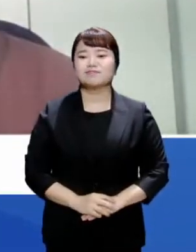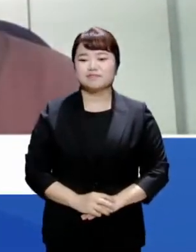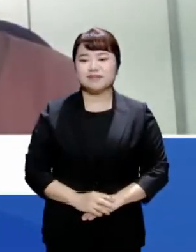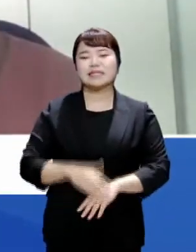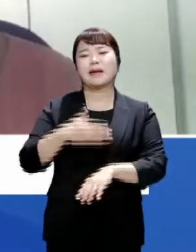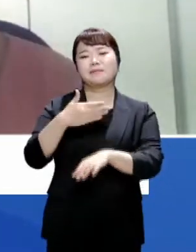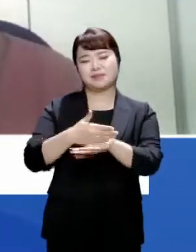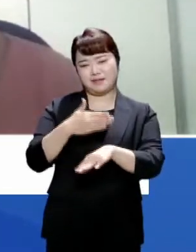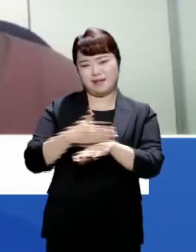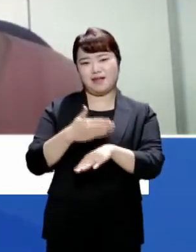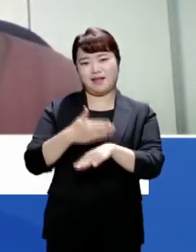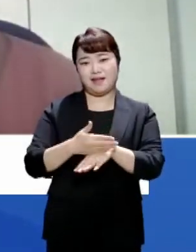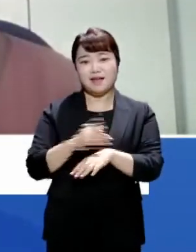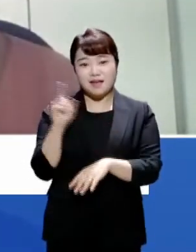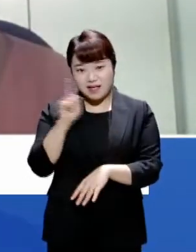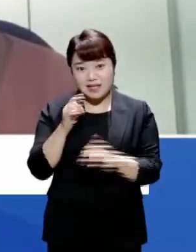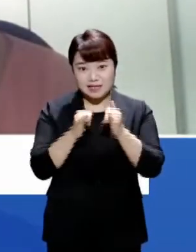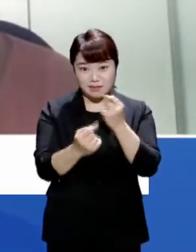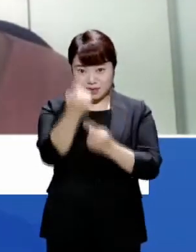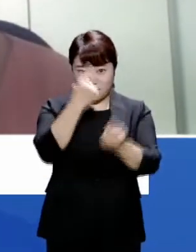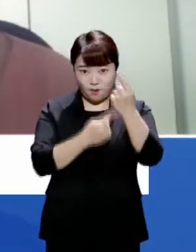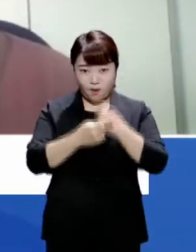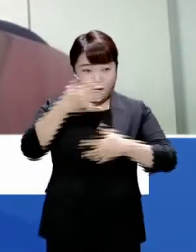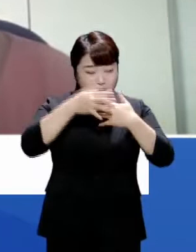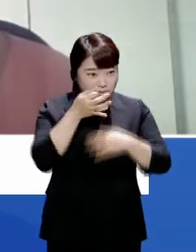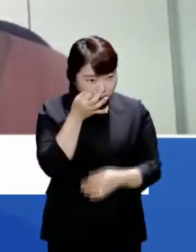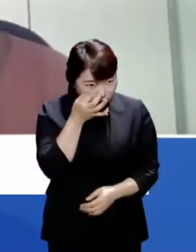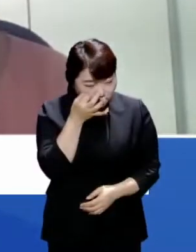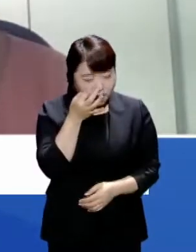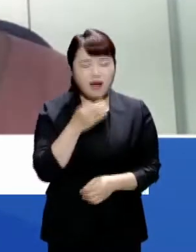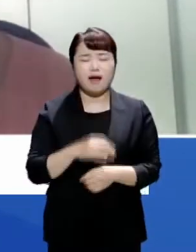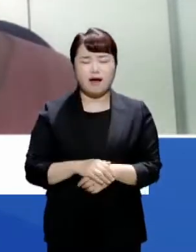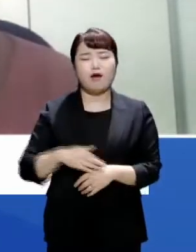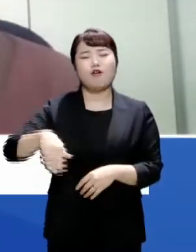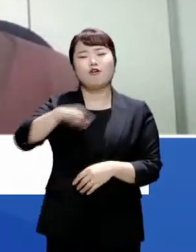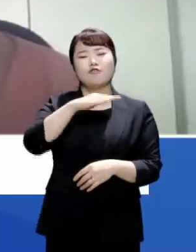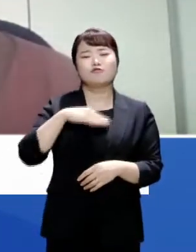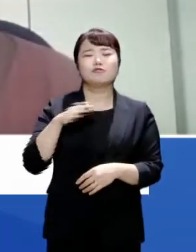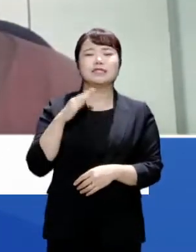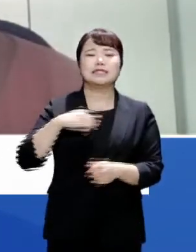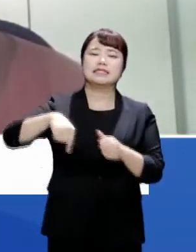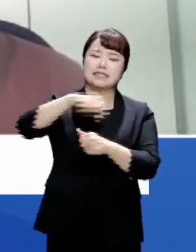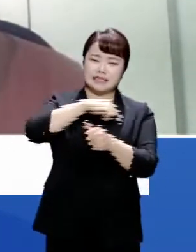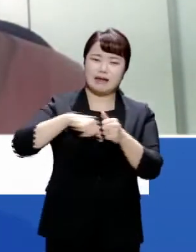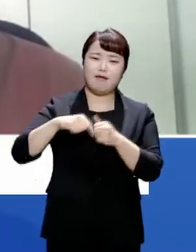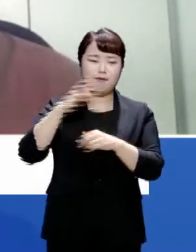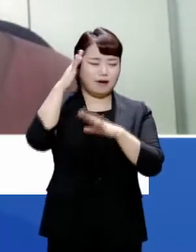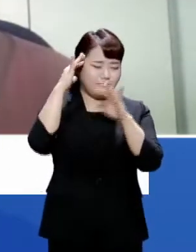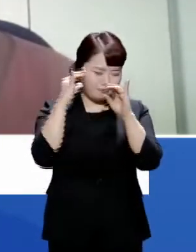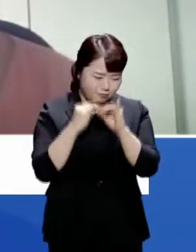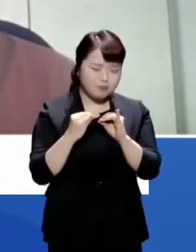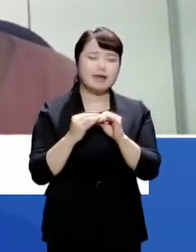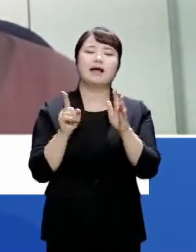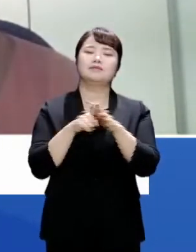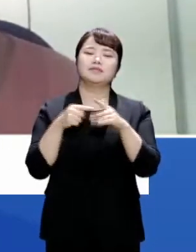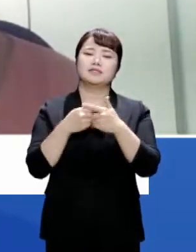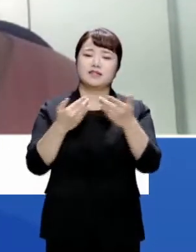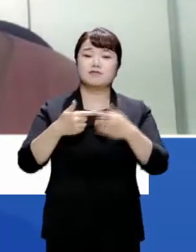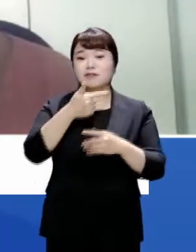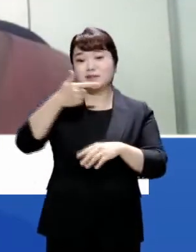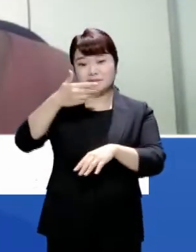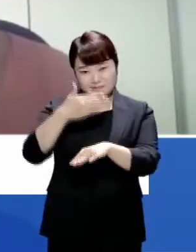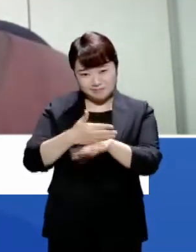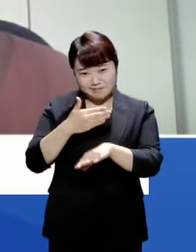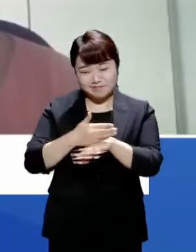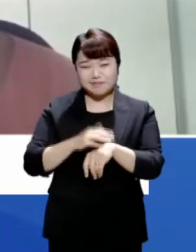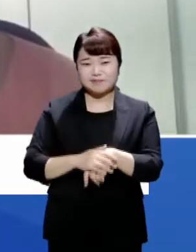감사하게도 많은 분들이 영화를 보시고 또 저희의 이야기에 귀 기울여 주시고 공감해 주셔서 너무나도 감사한 마음입니다.